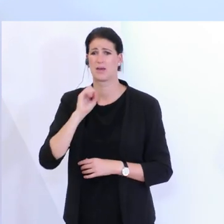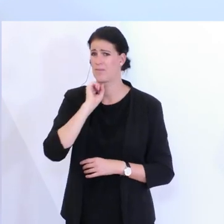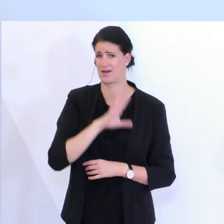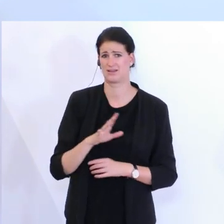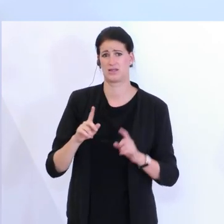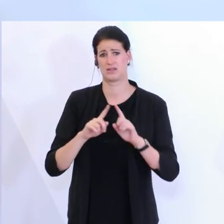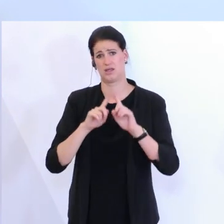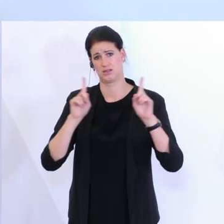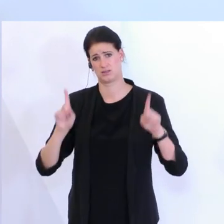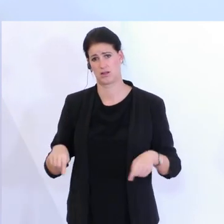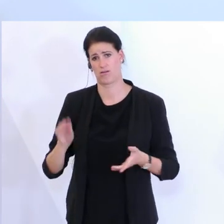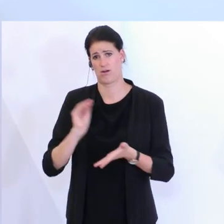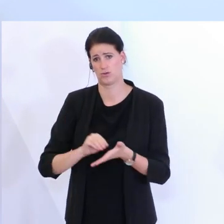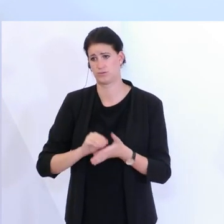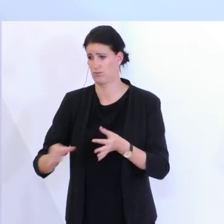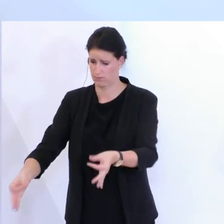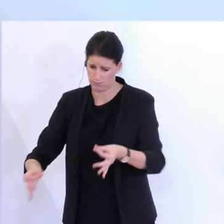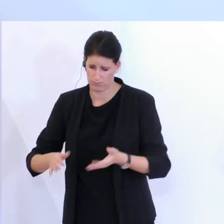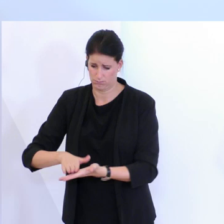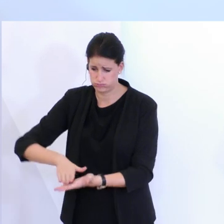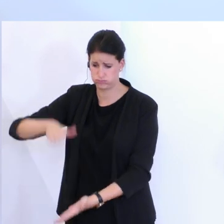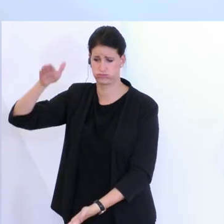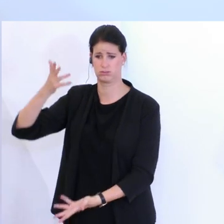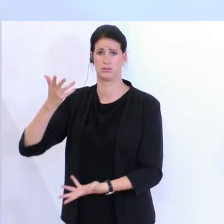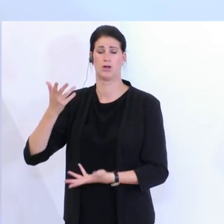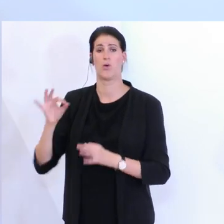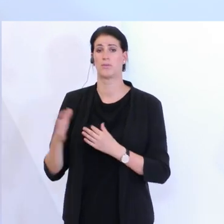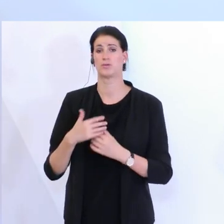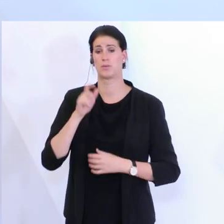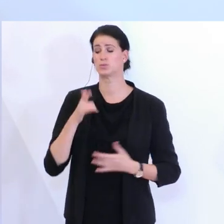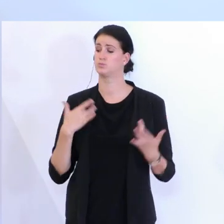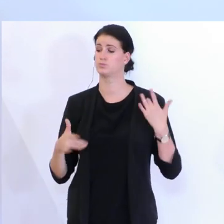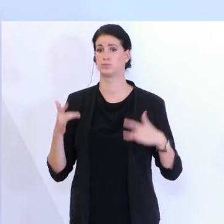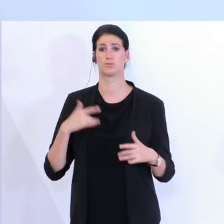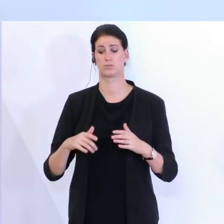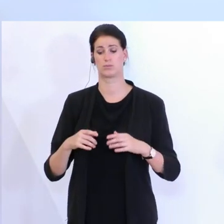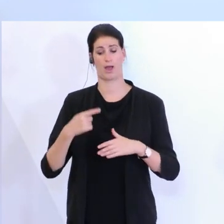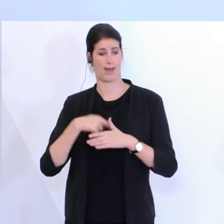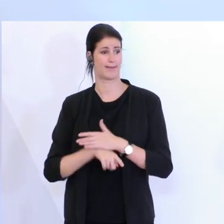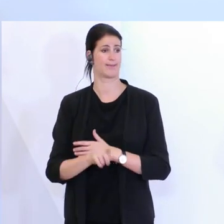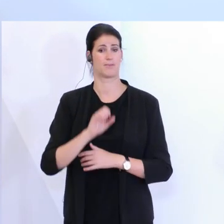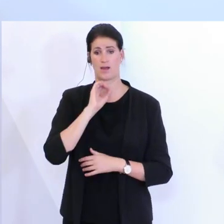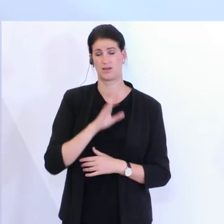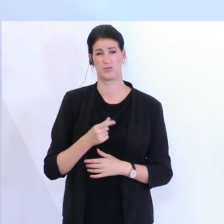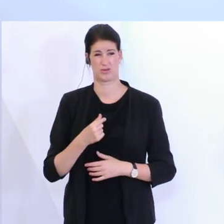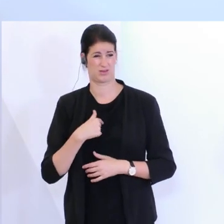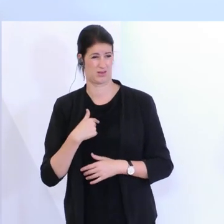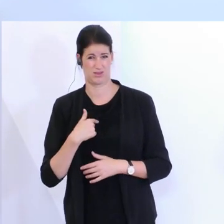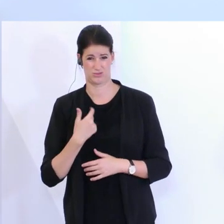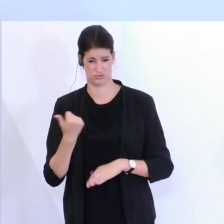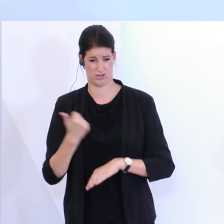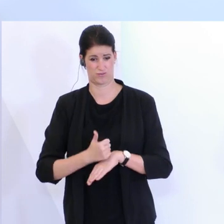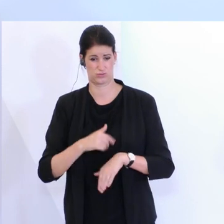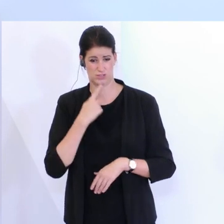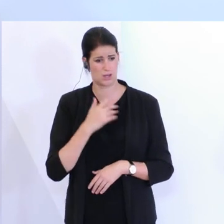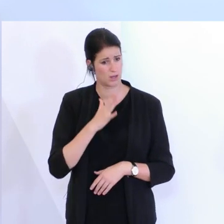und wir wollen auch nicht, dass wir einen Gast den Raum betreten will, sich nicht eintragen will, dass man als Unternehmer dann sagen muss, Entschuldigung, wenn Sie sich nicht eintragen, müssen Sie mein